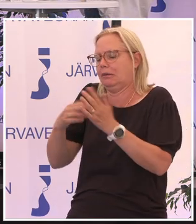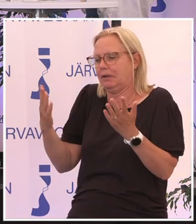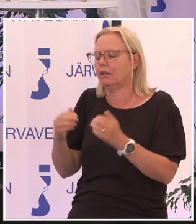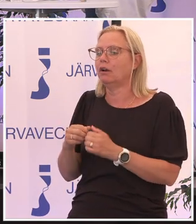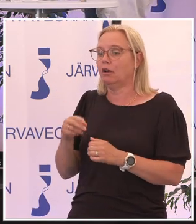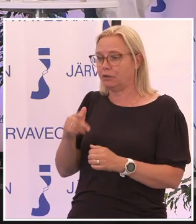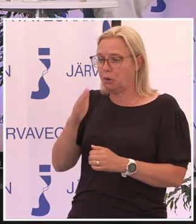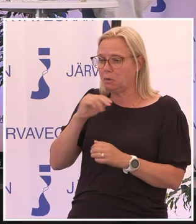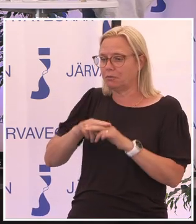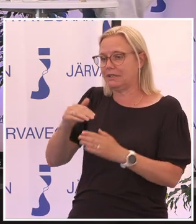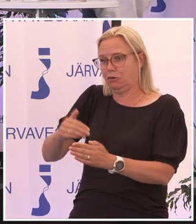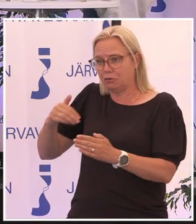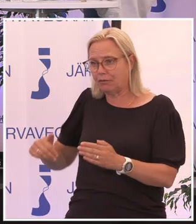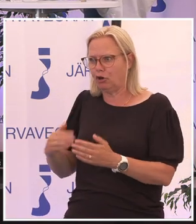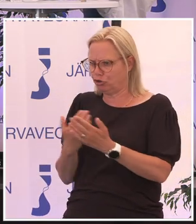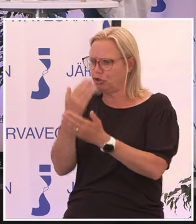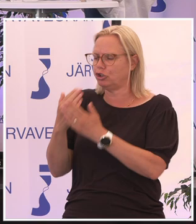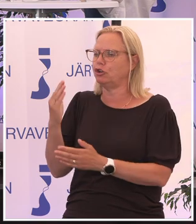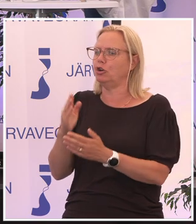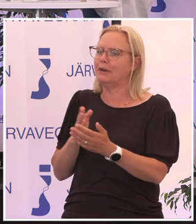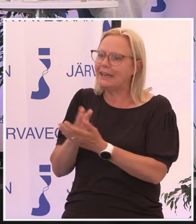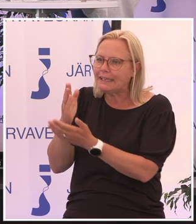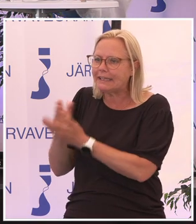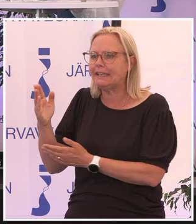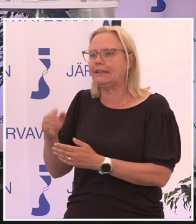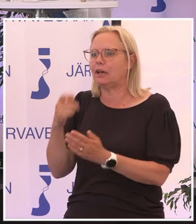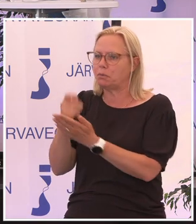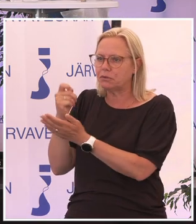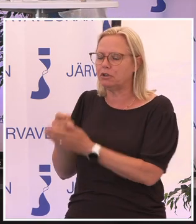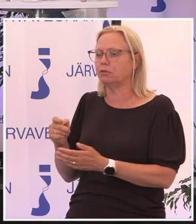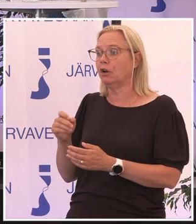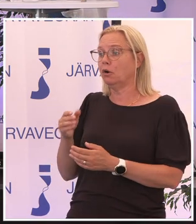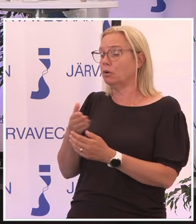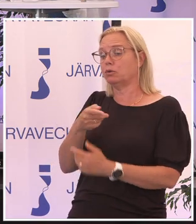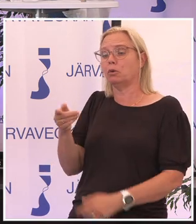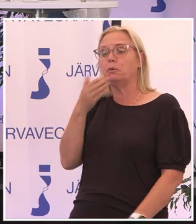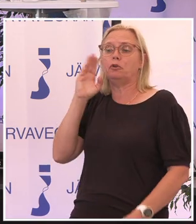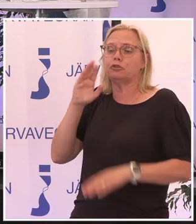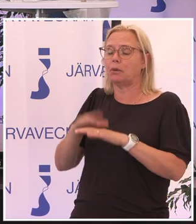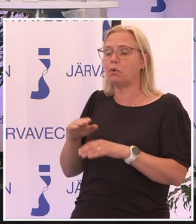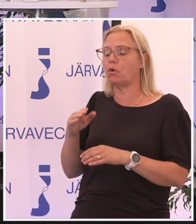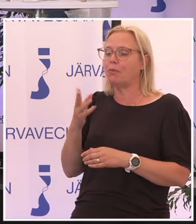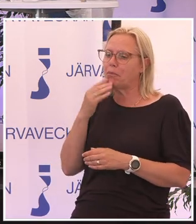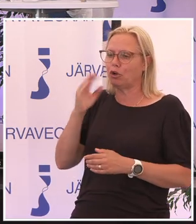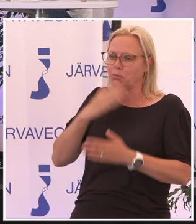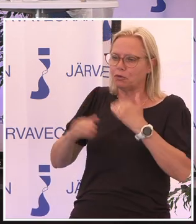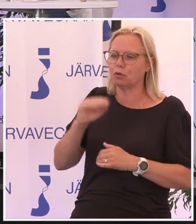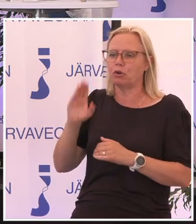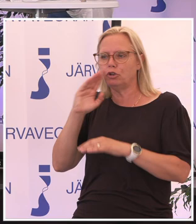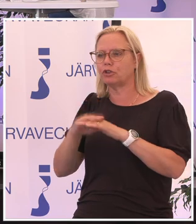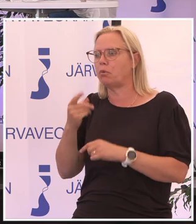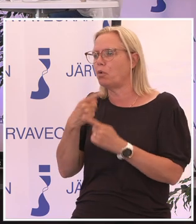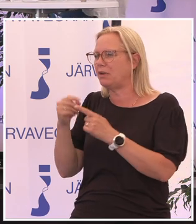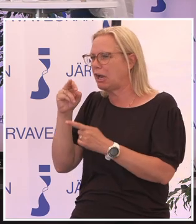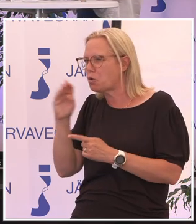utanför, och så kommer det massa riktlinjer och beslut, och så har ingen lyssnat. Man pratar om ett önskemål kring olika typer av råd och så vidare. Hur går dina tankar kring